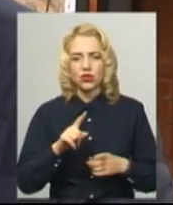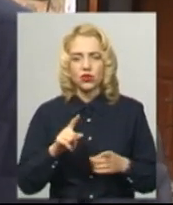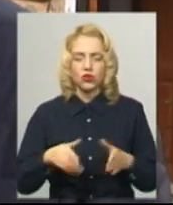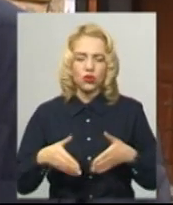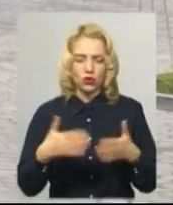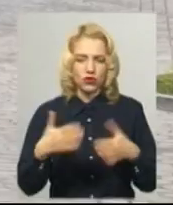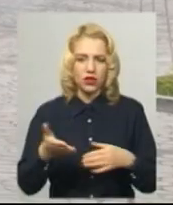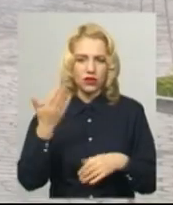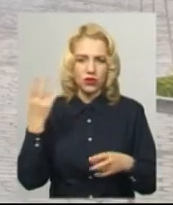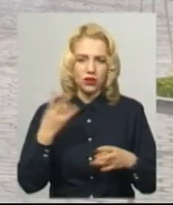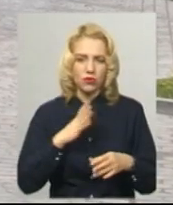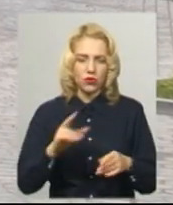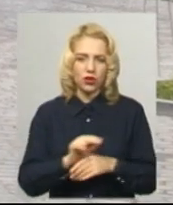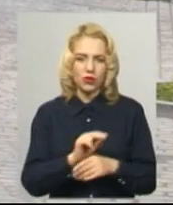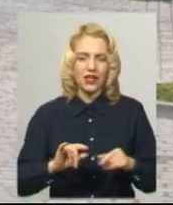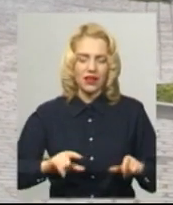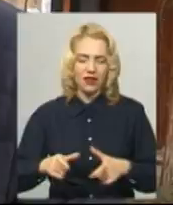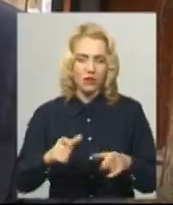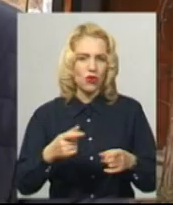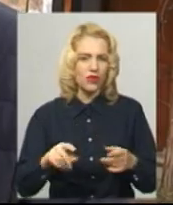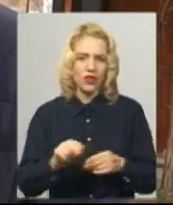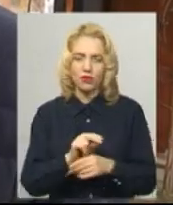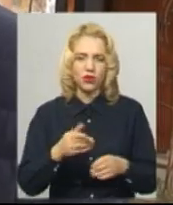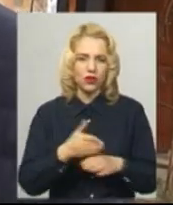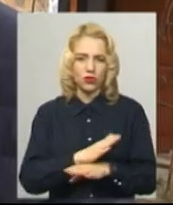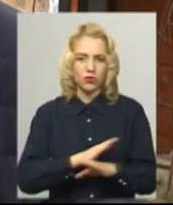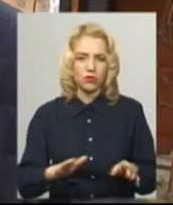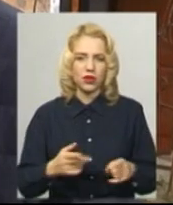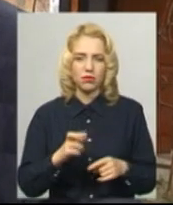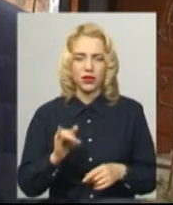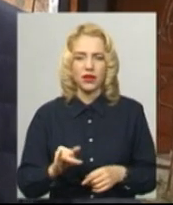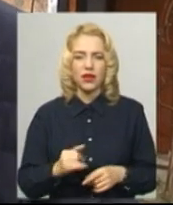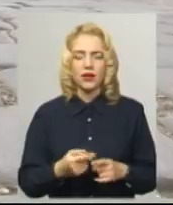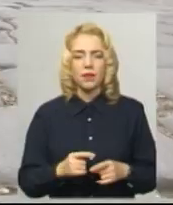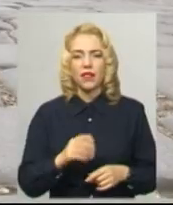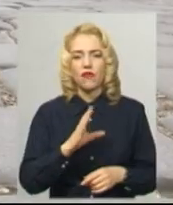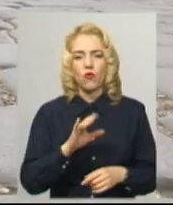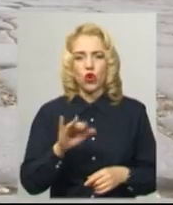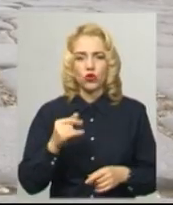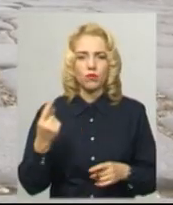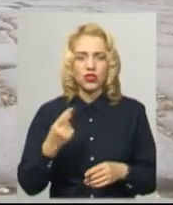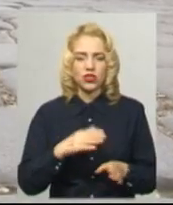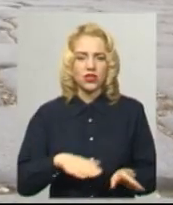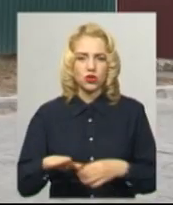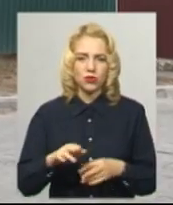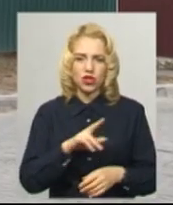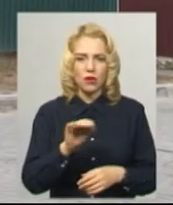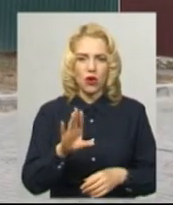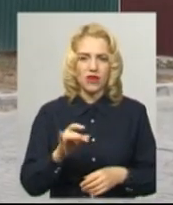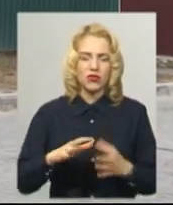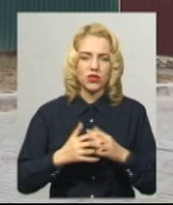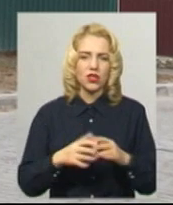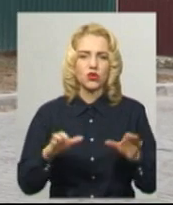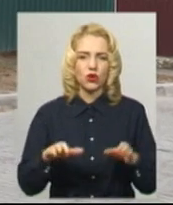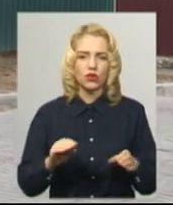вже давно слід було ремонтувати і ямковий ремонт тут би не допоміг. Нагальна проблема виникла. Юрій Войтов, перший заступник Чемеровецького селищного голови